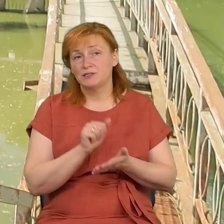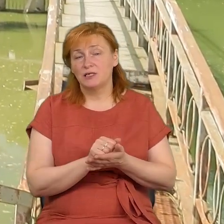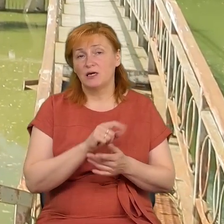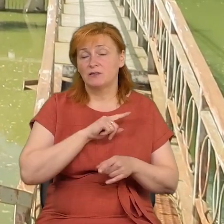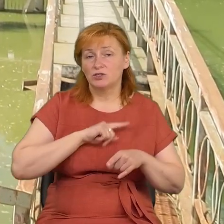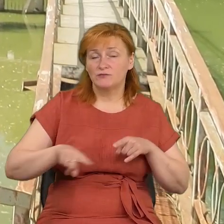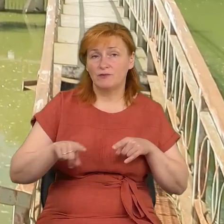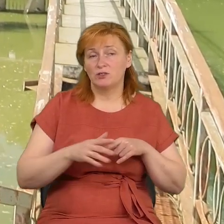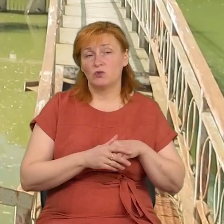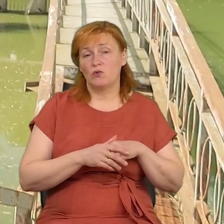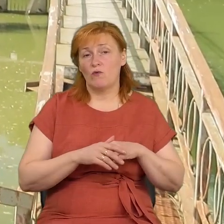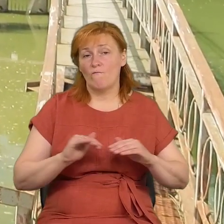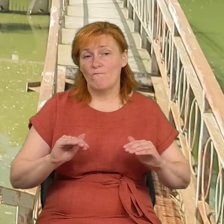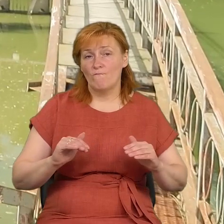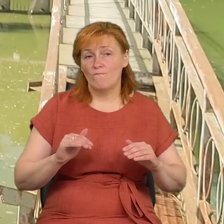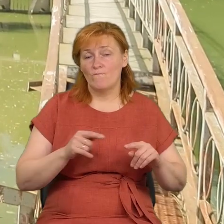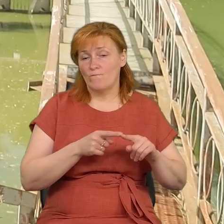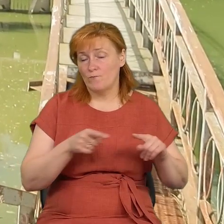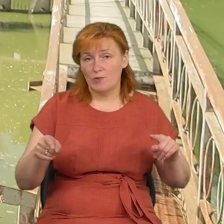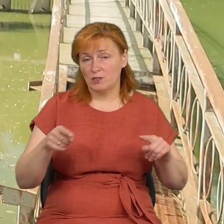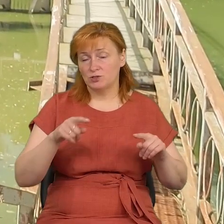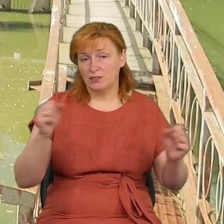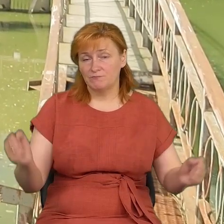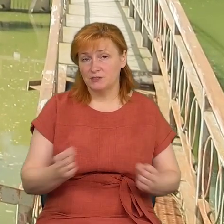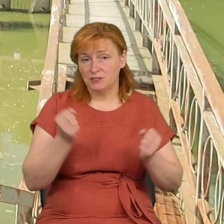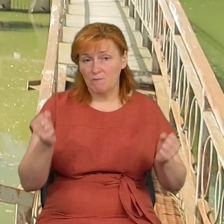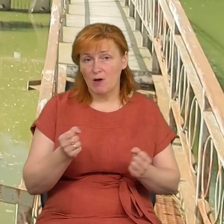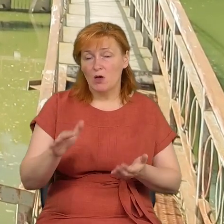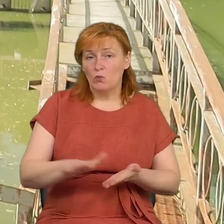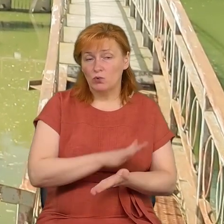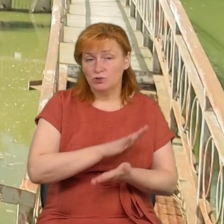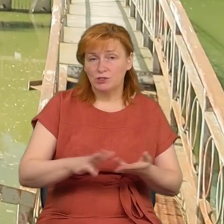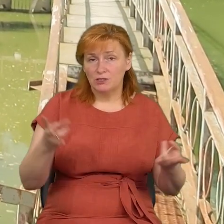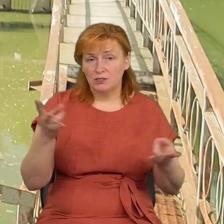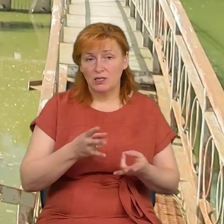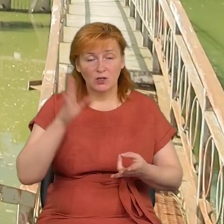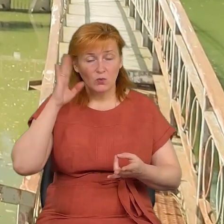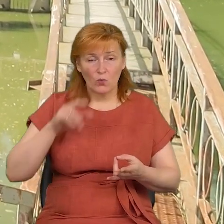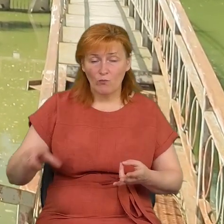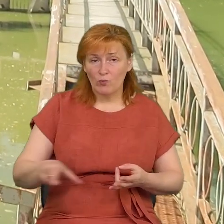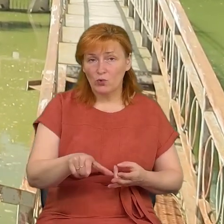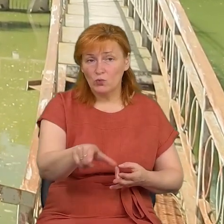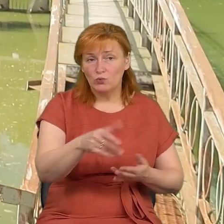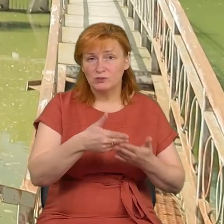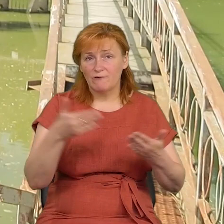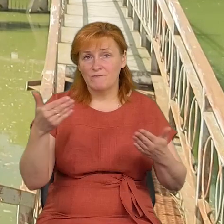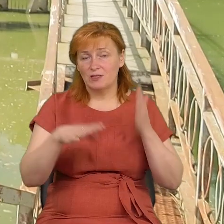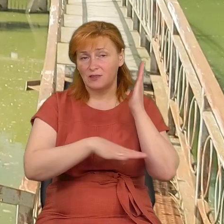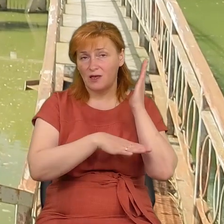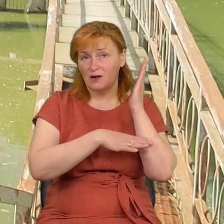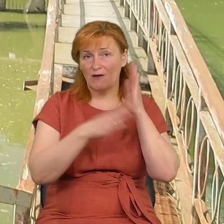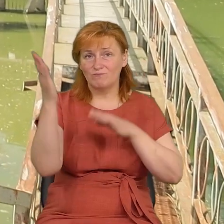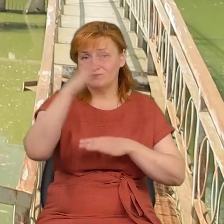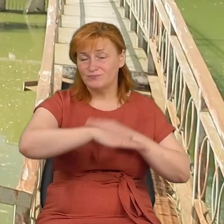і в межах до зими розчищенням руслової частини від завалених дерев. В палі